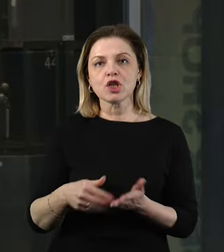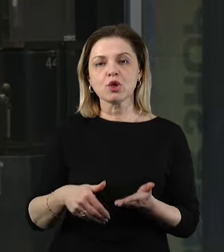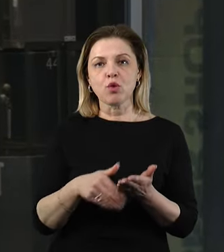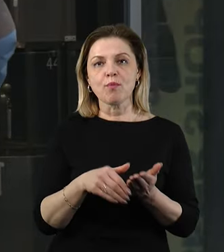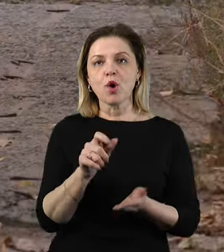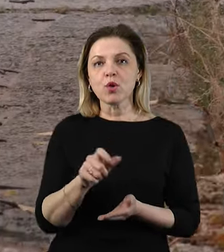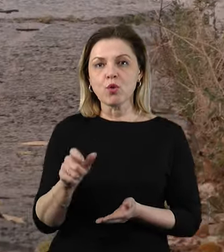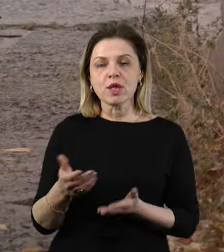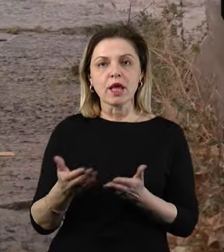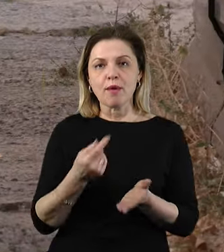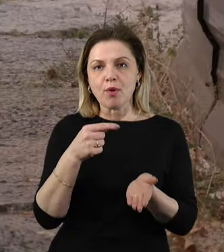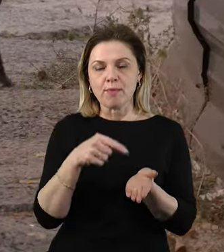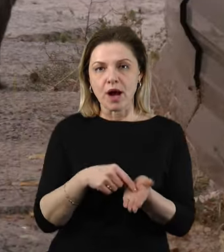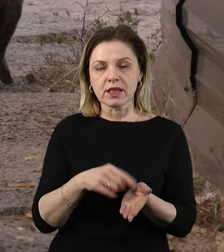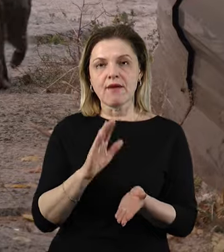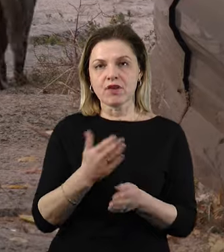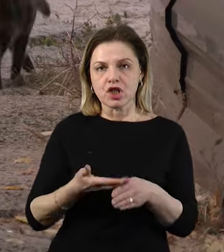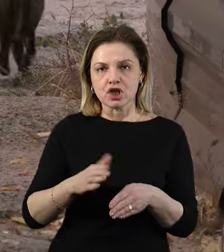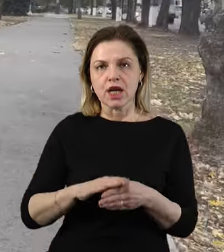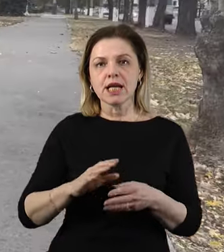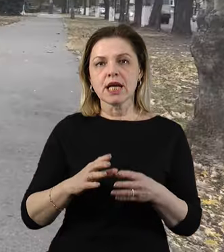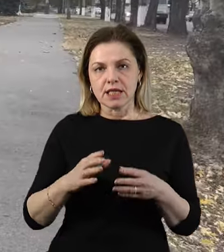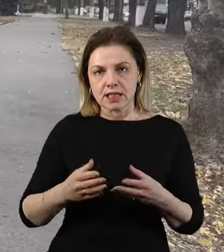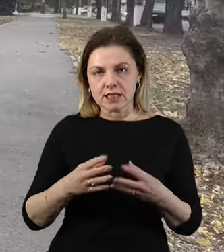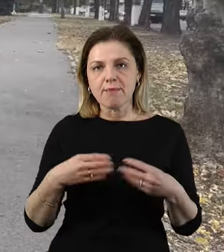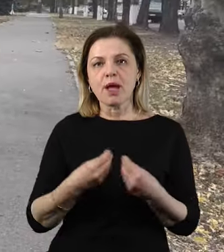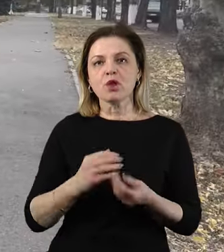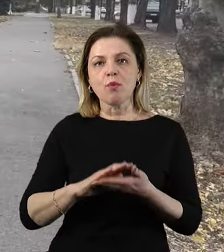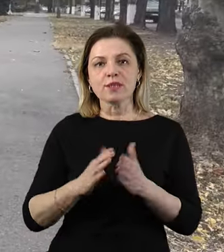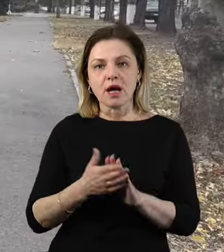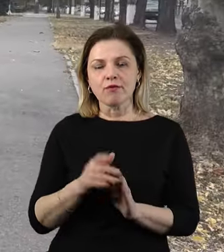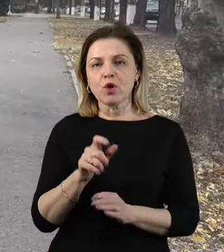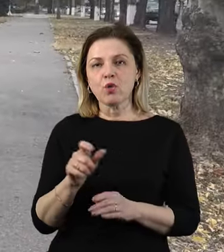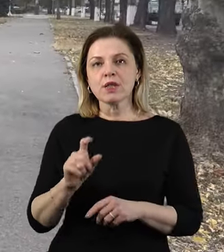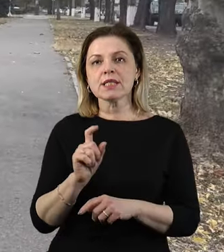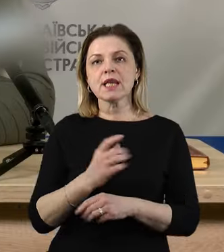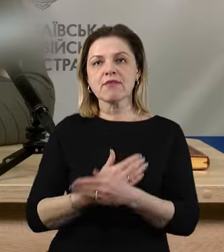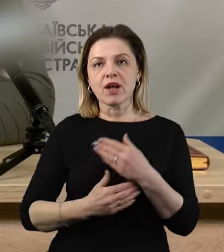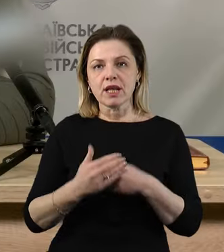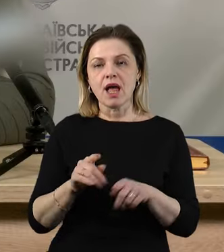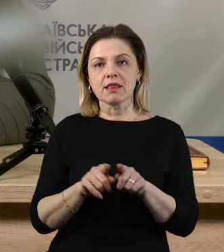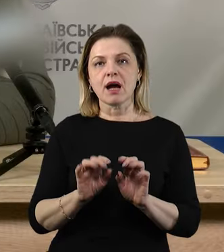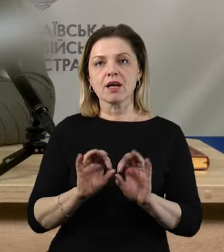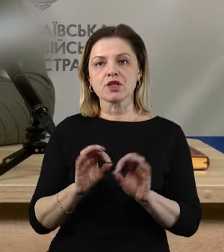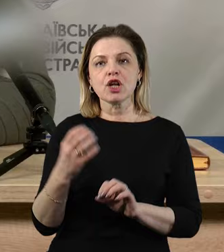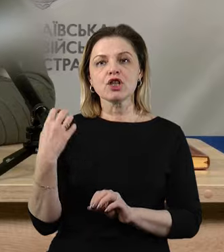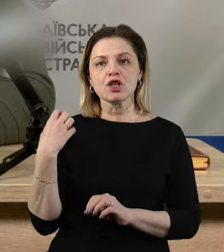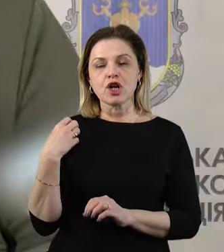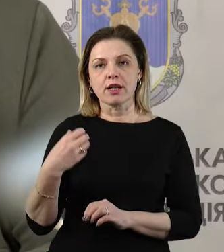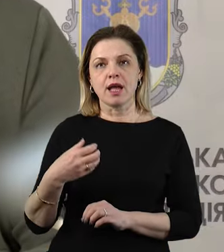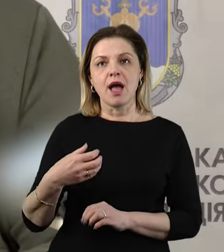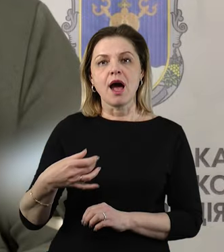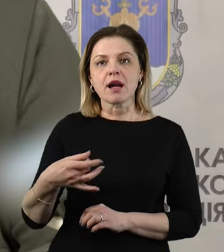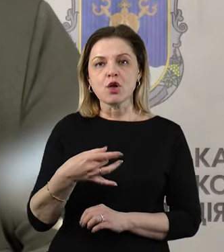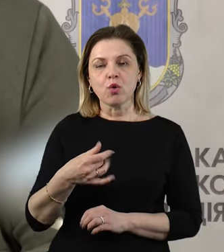потрапили у складні життєві обставини. Малозабезпеченим сім'ям, людям з інвалідністю тощо. Про це під час брифінгу розповів начальник Миколаївської